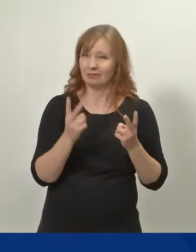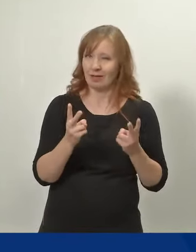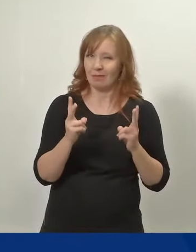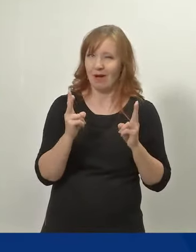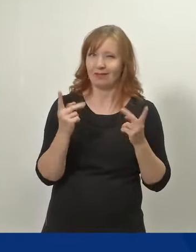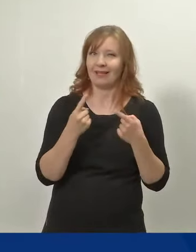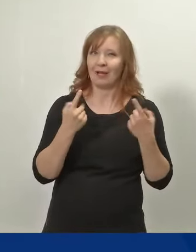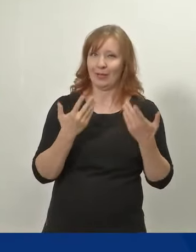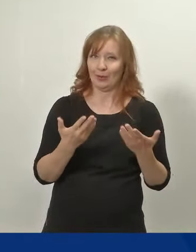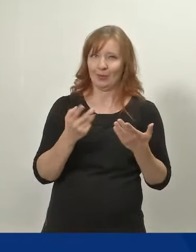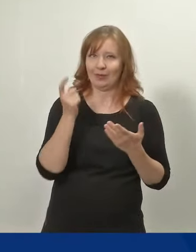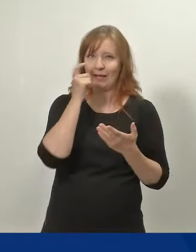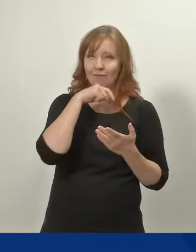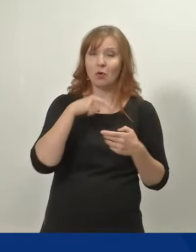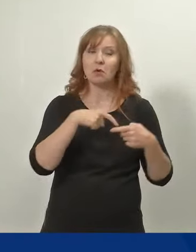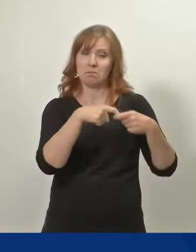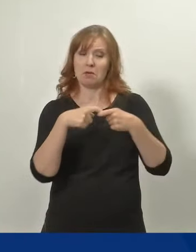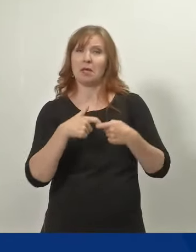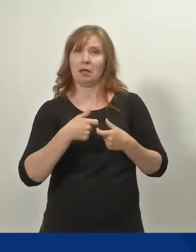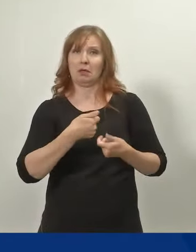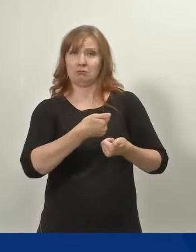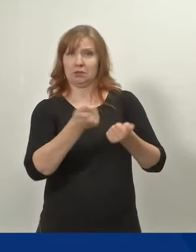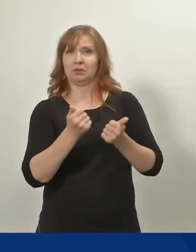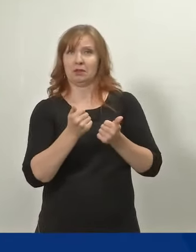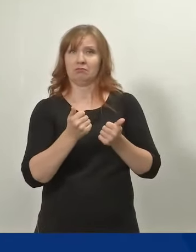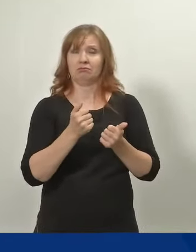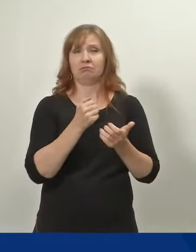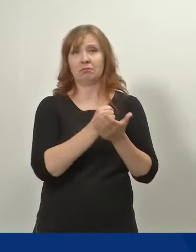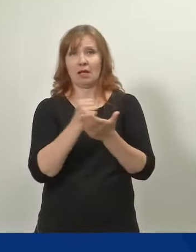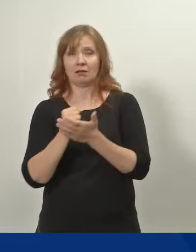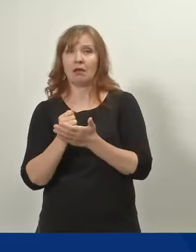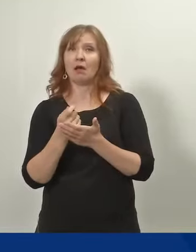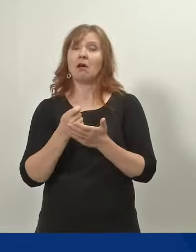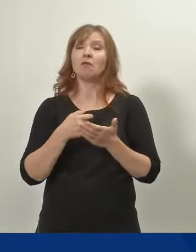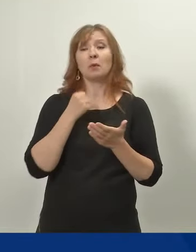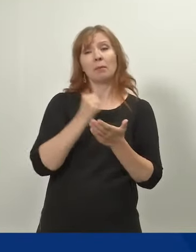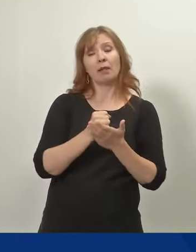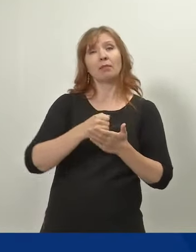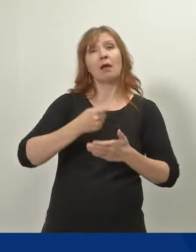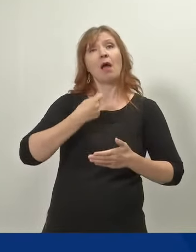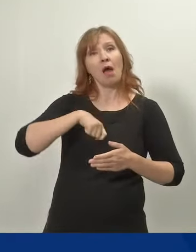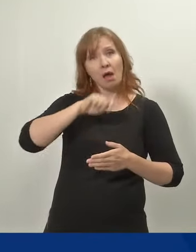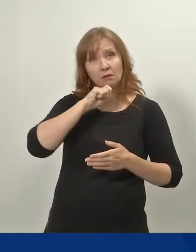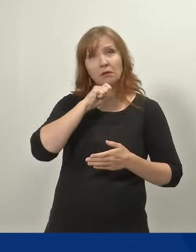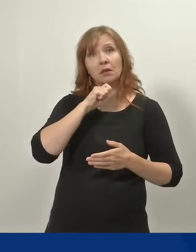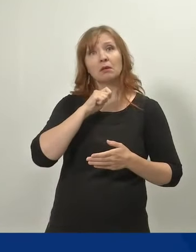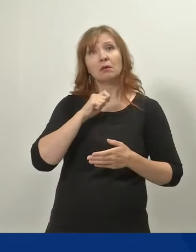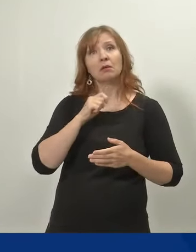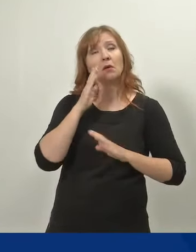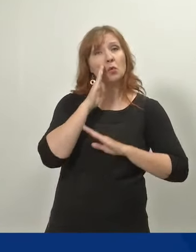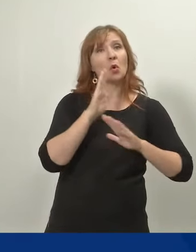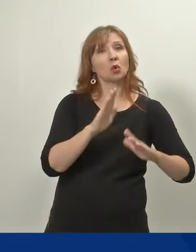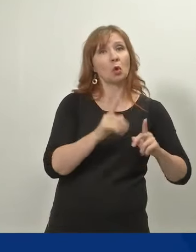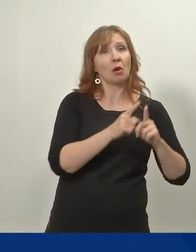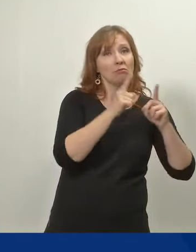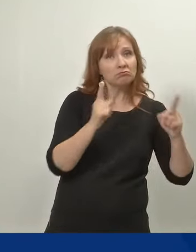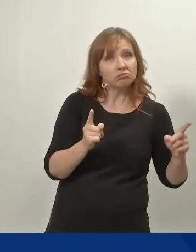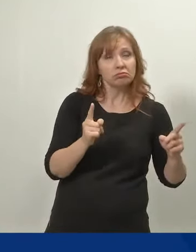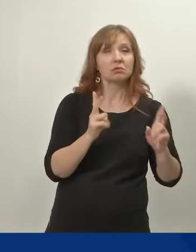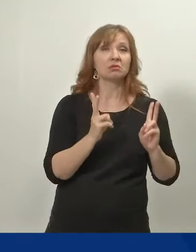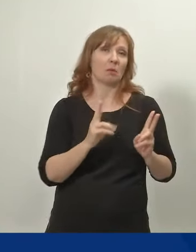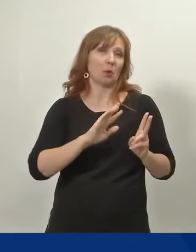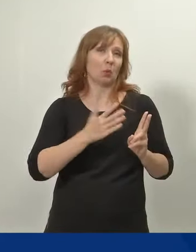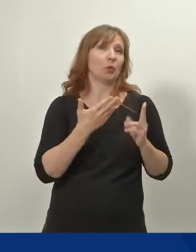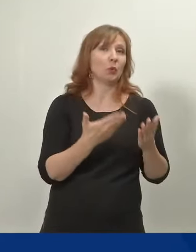pakoteta. Perhe voi halutessaan tehdä ratkaisu, jossa äiti on nykyisen mittaisen pätkän kotona,